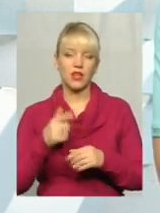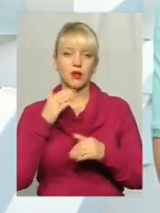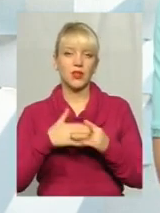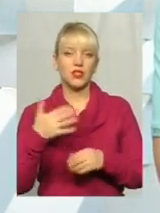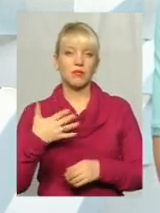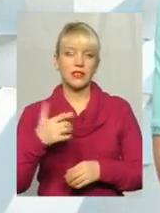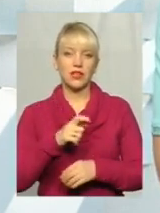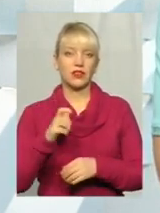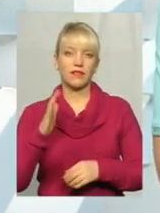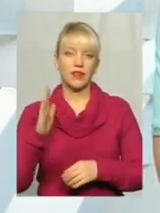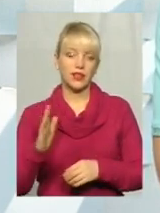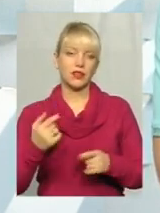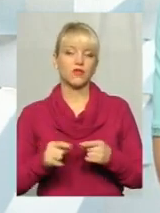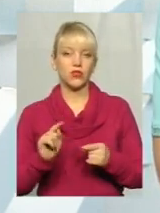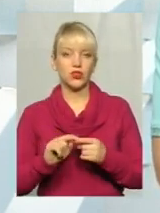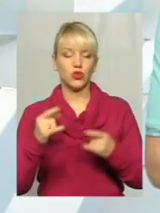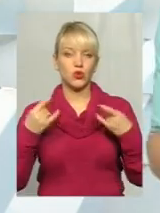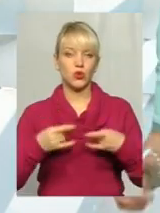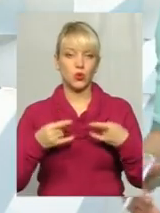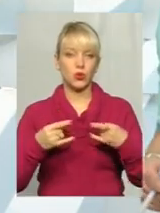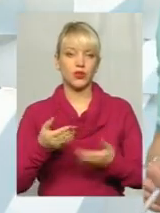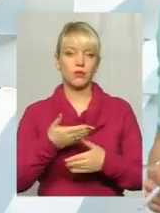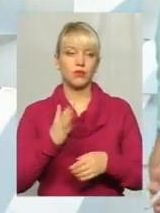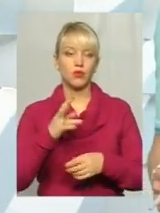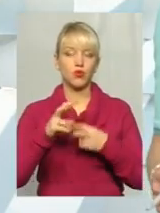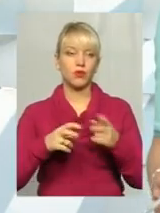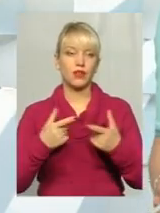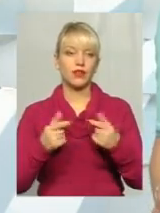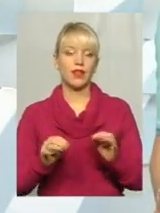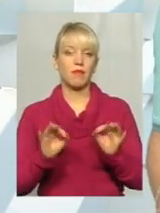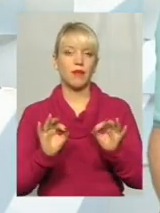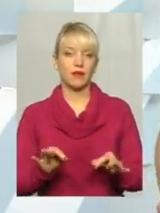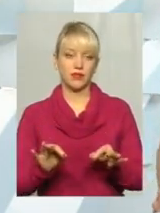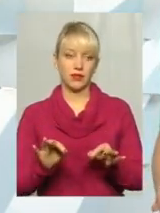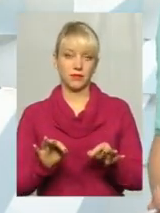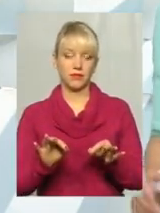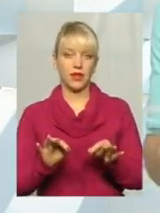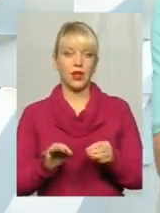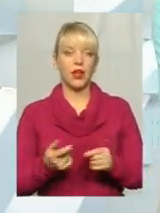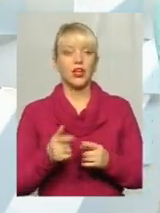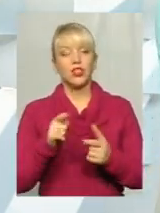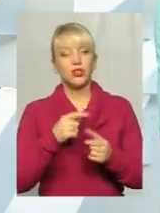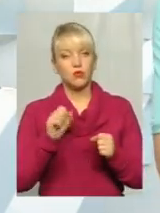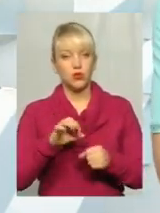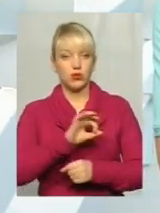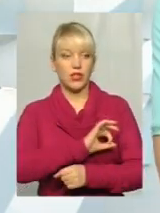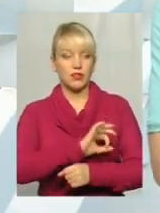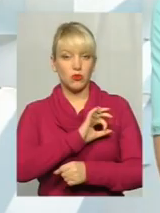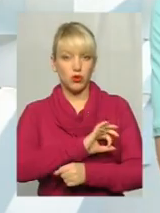50 хвилин в цій студії ми шукатимемо, де правда. Чи можуть експлуатуватися